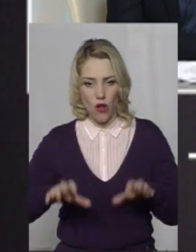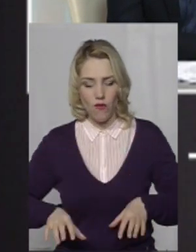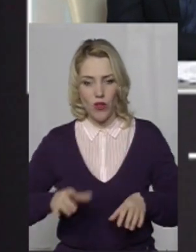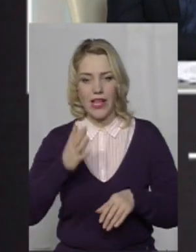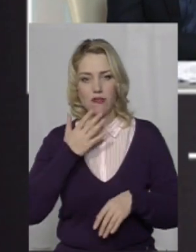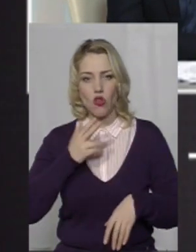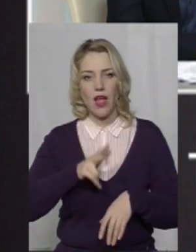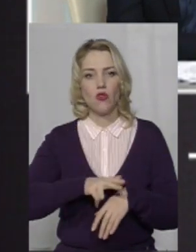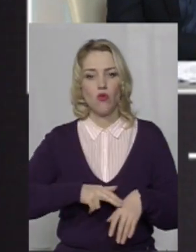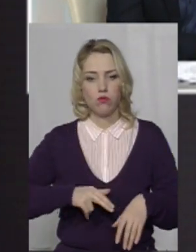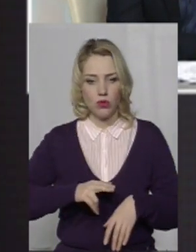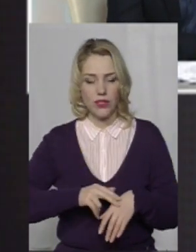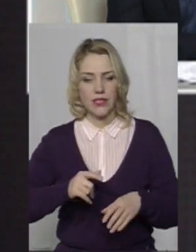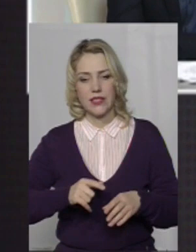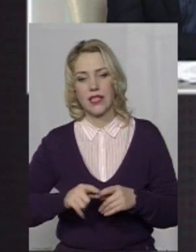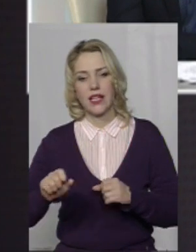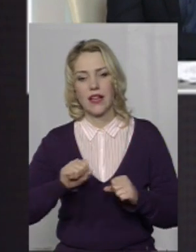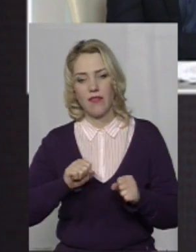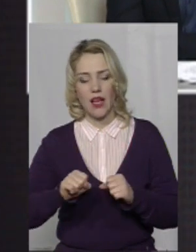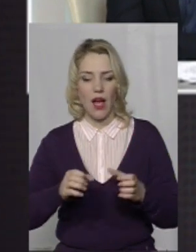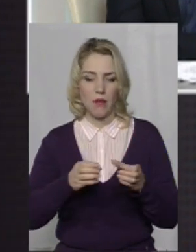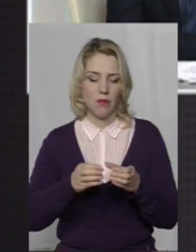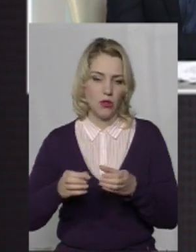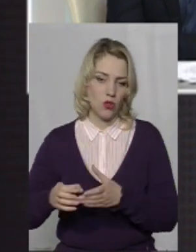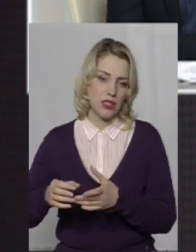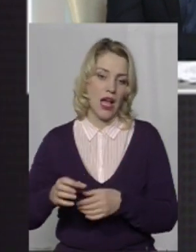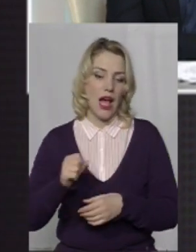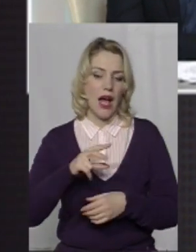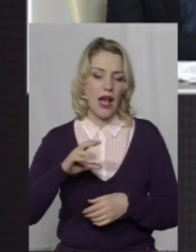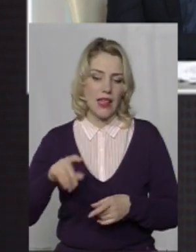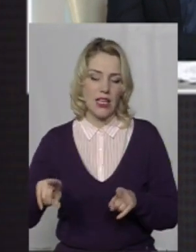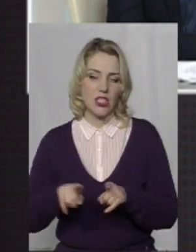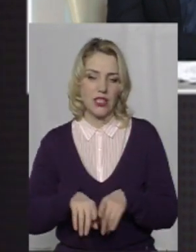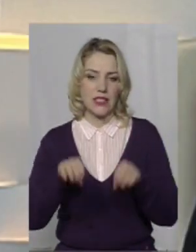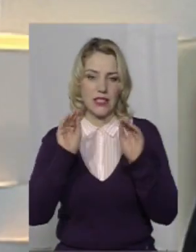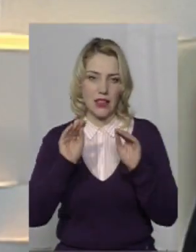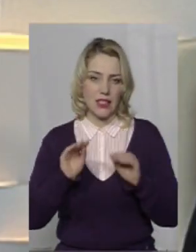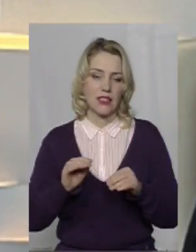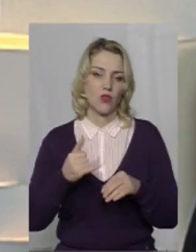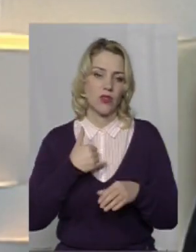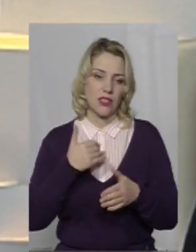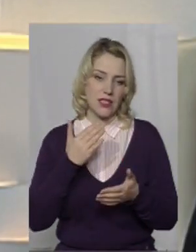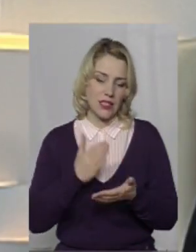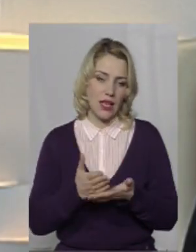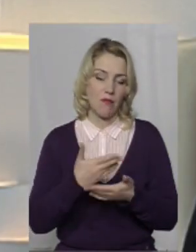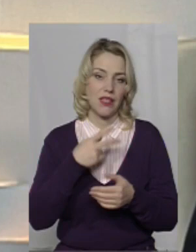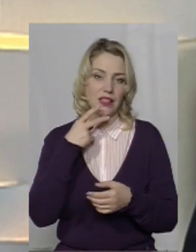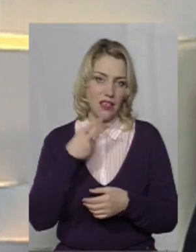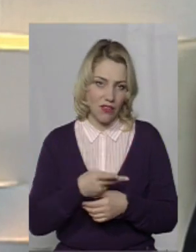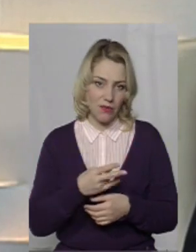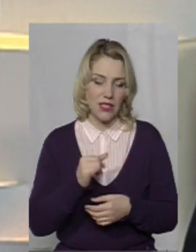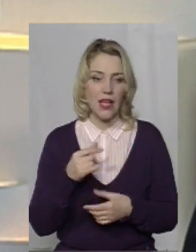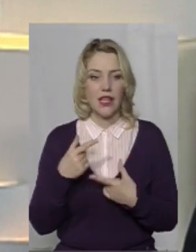заступниками, керівниками підрозділів. Але ж, все-таки поняття статистики існує. Тому ми десь дивимося,